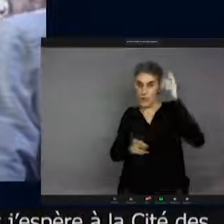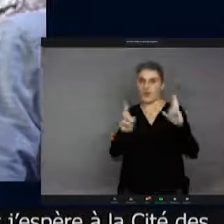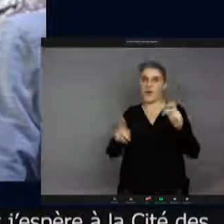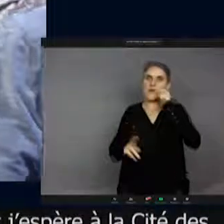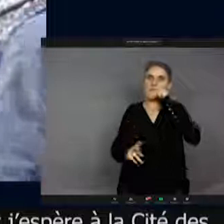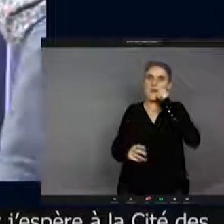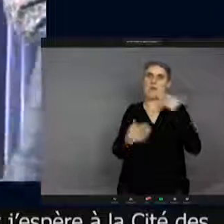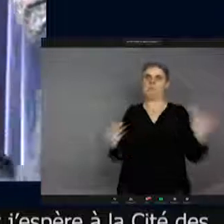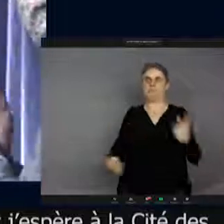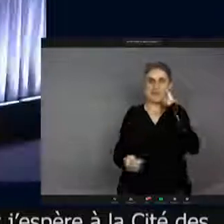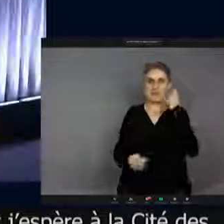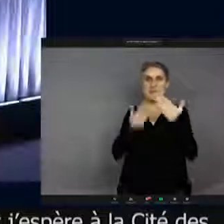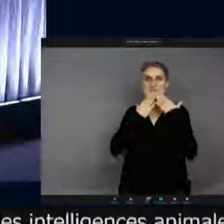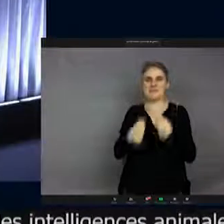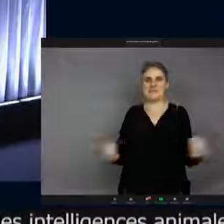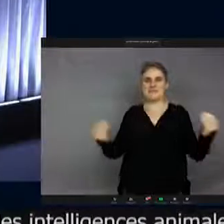à vous. À très vite.